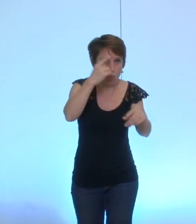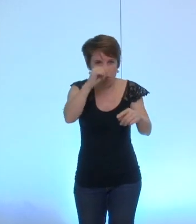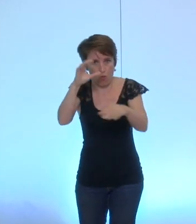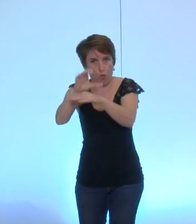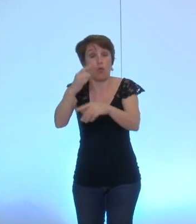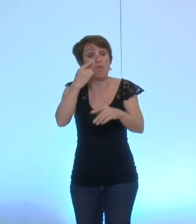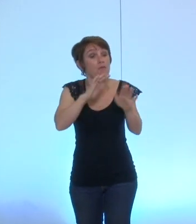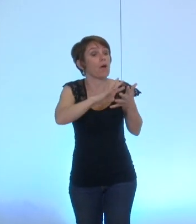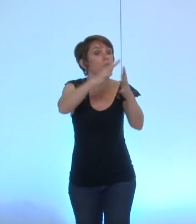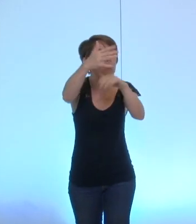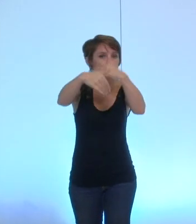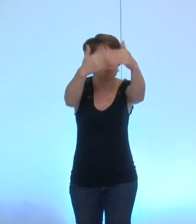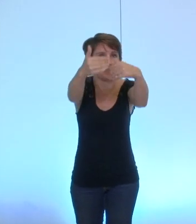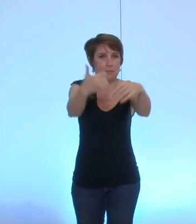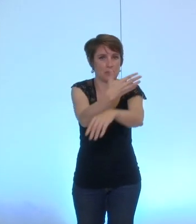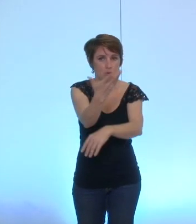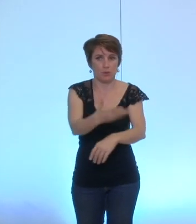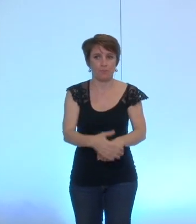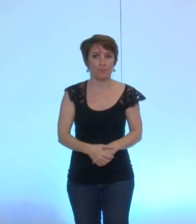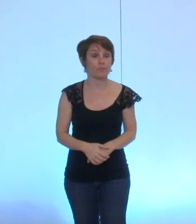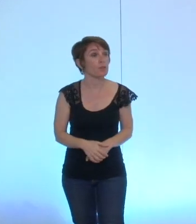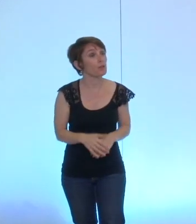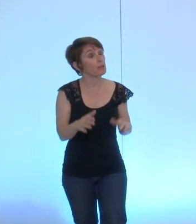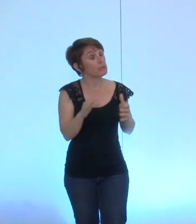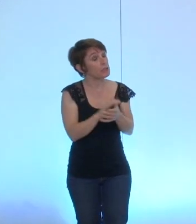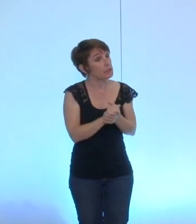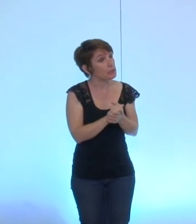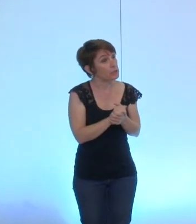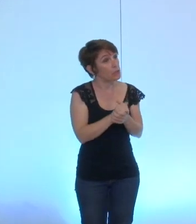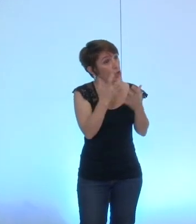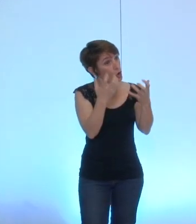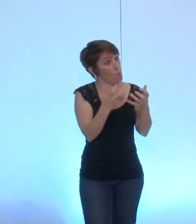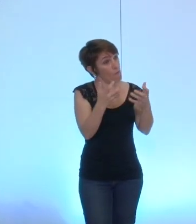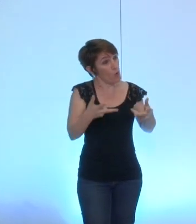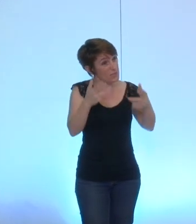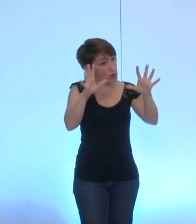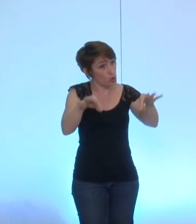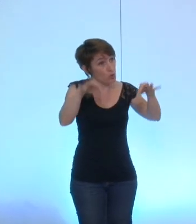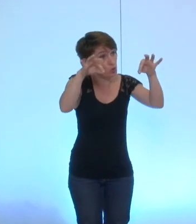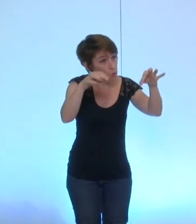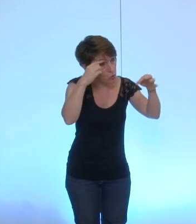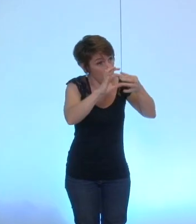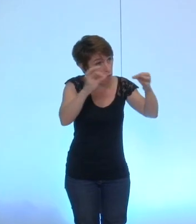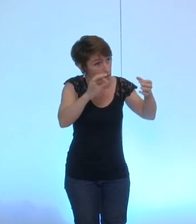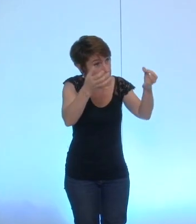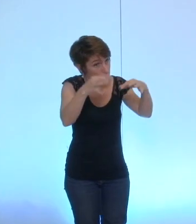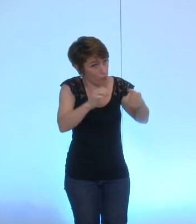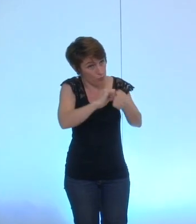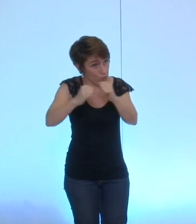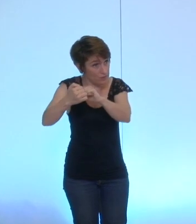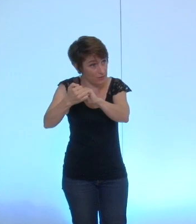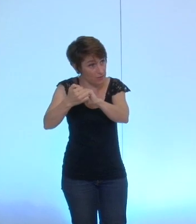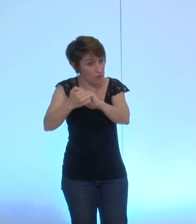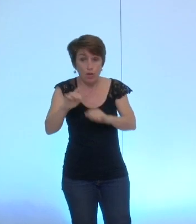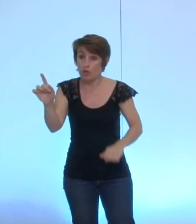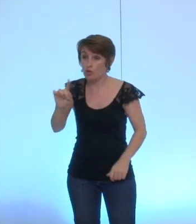-ce que vous souhaitez une suspension de séance pour arriver à une écriture pas du tout peut-être non non mais je ne parle pas à vous je parle à monsieur non